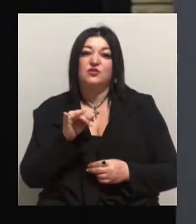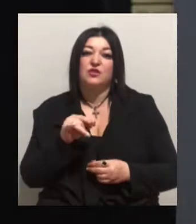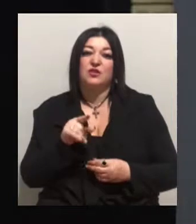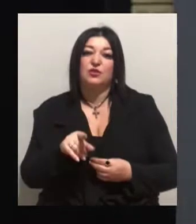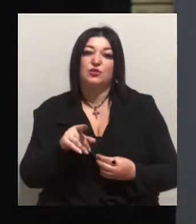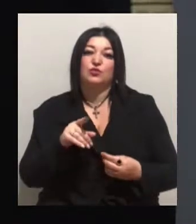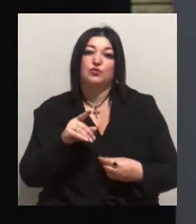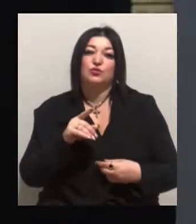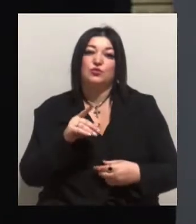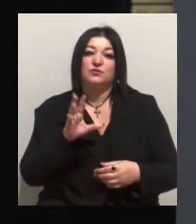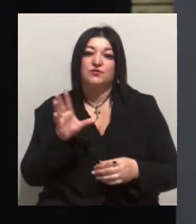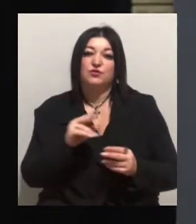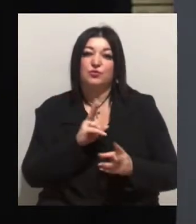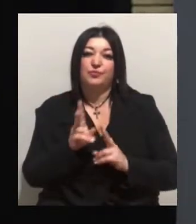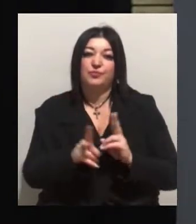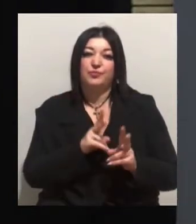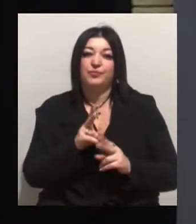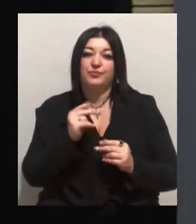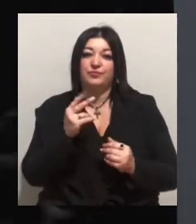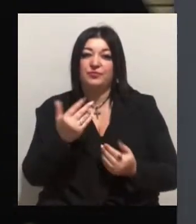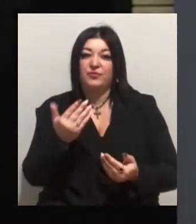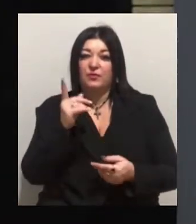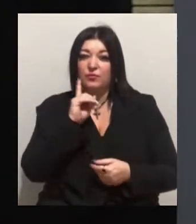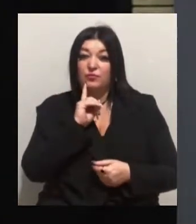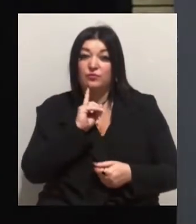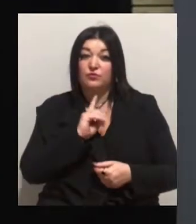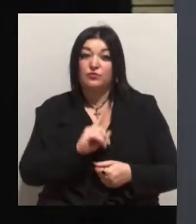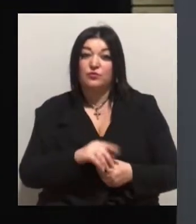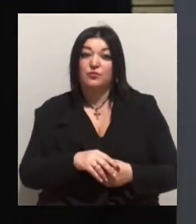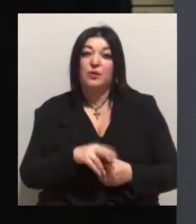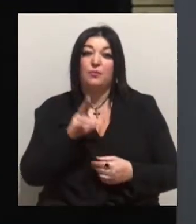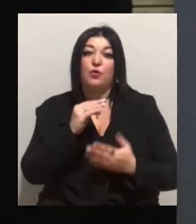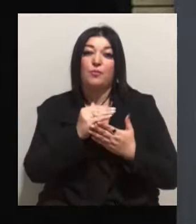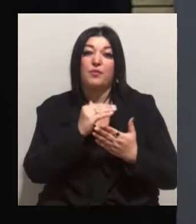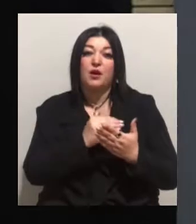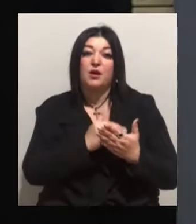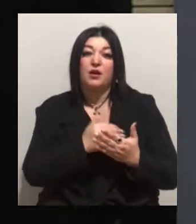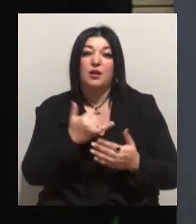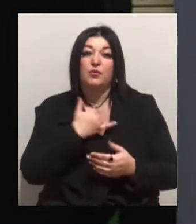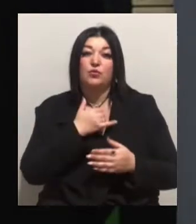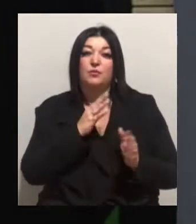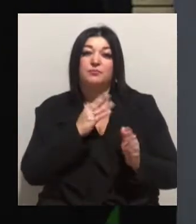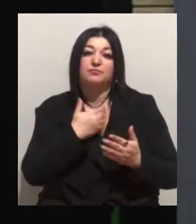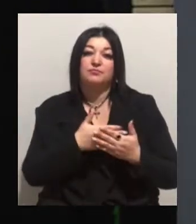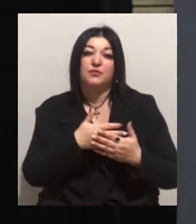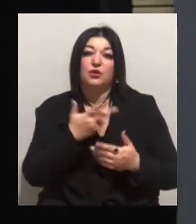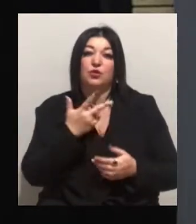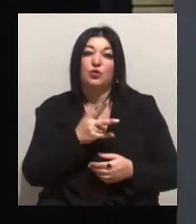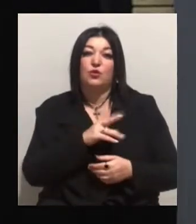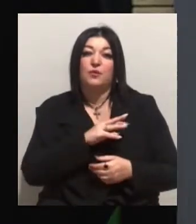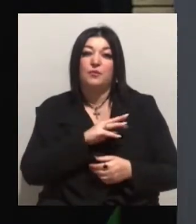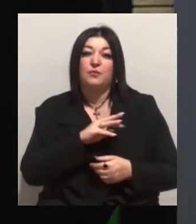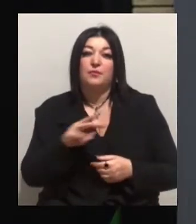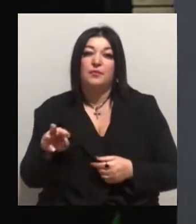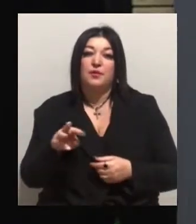приобляли сертифіційне оборудування, яке по програмі у нас виділено порядка трьох мільйонів на приобретення оборудування за